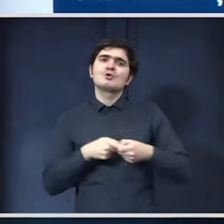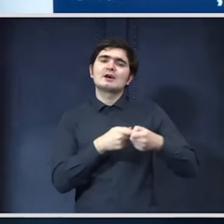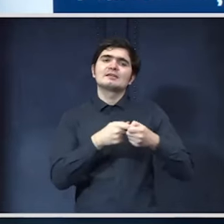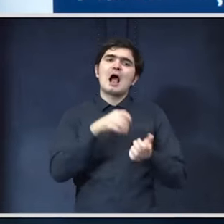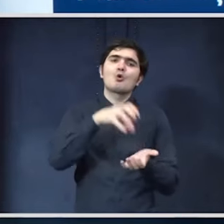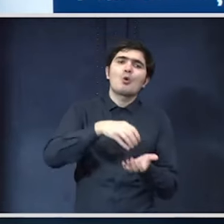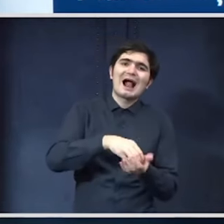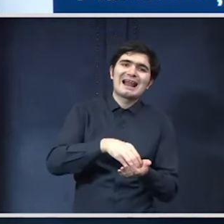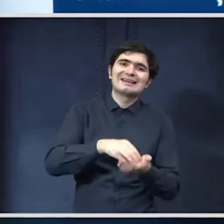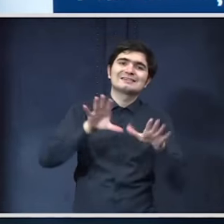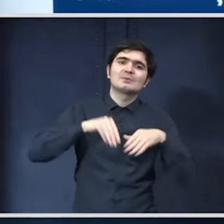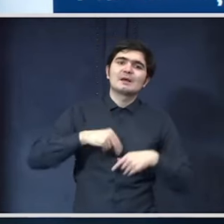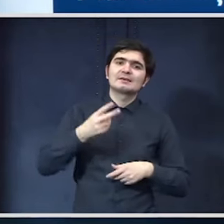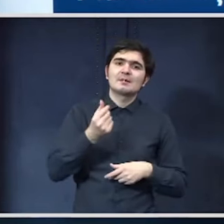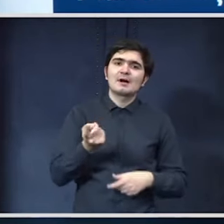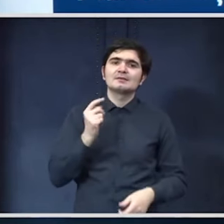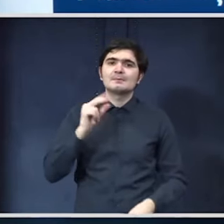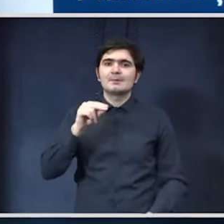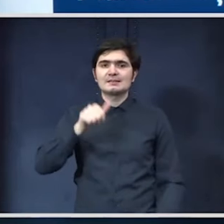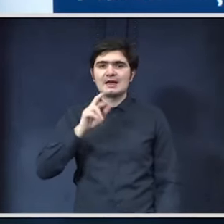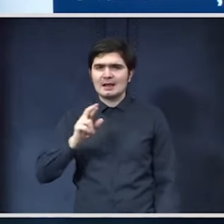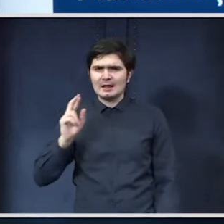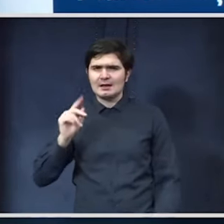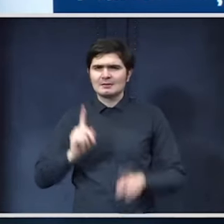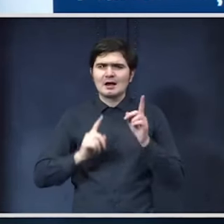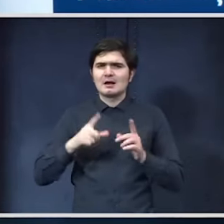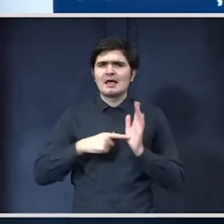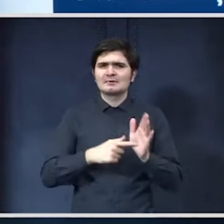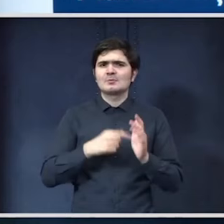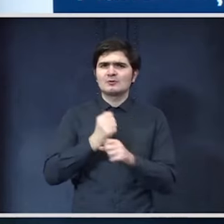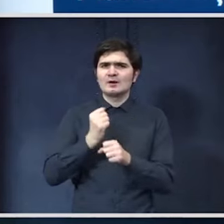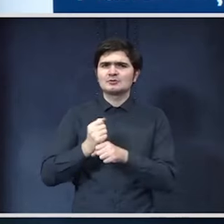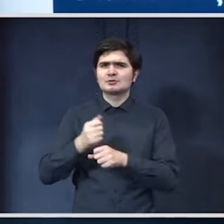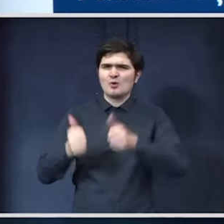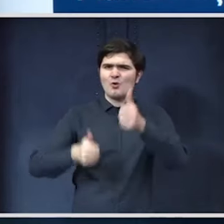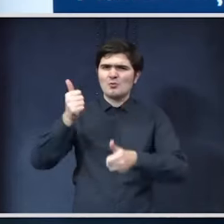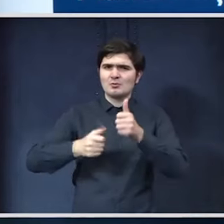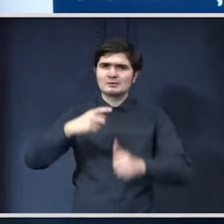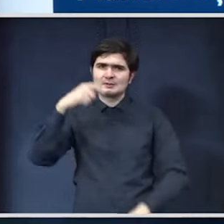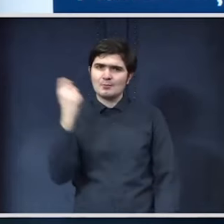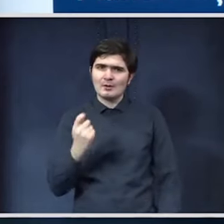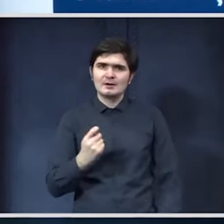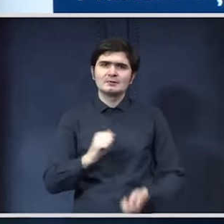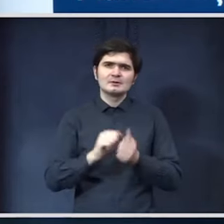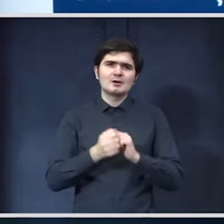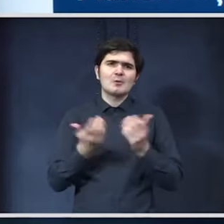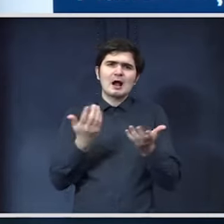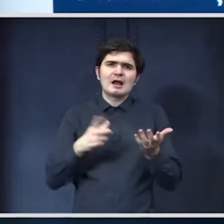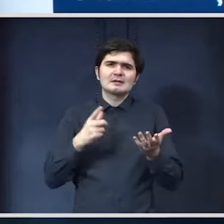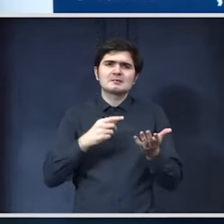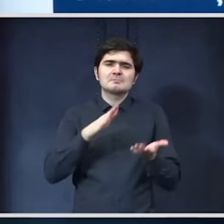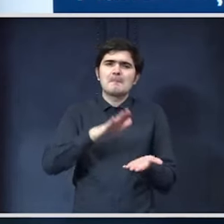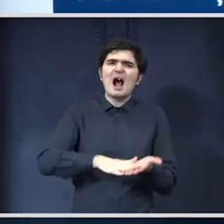bani din PNRR dacă va fi nu știu eventual un concurs de proiecte sau care vor fi efectiv criteriile după care